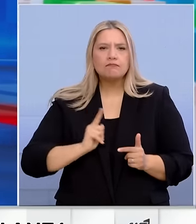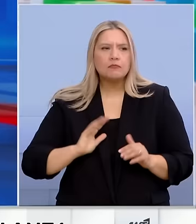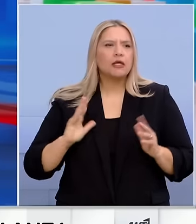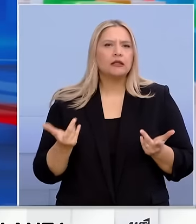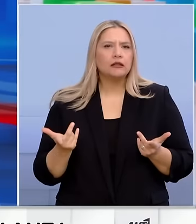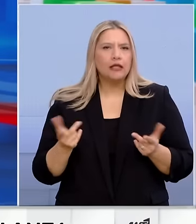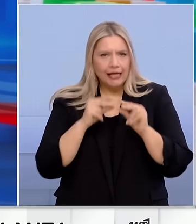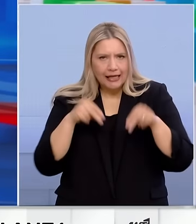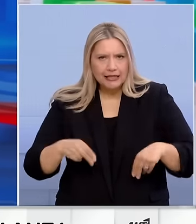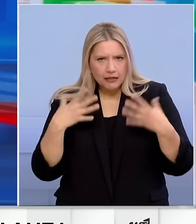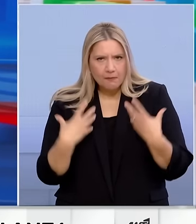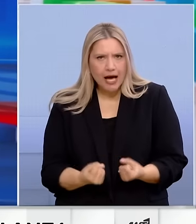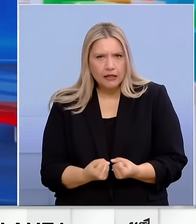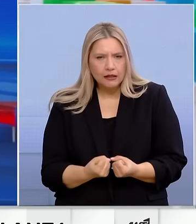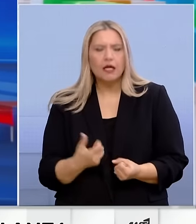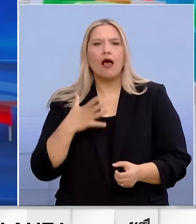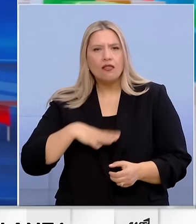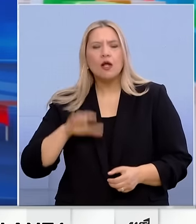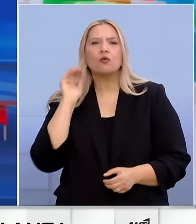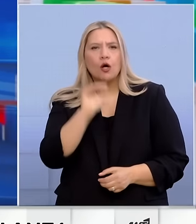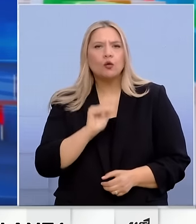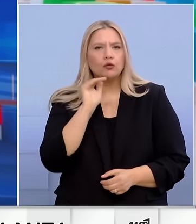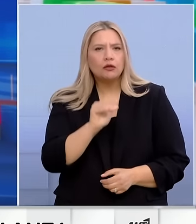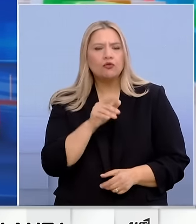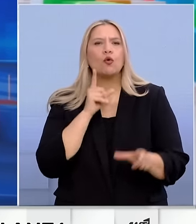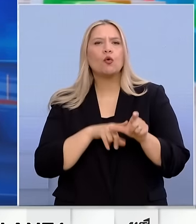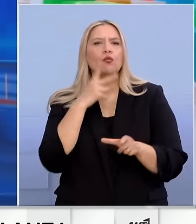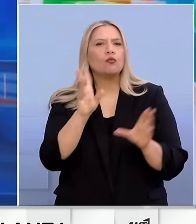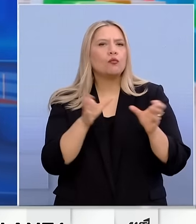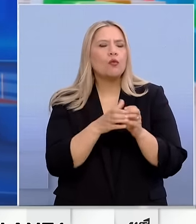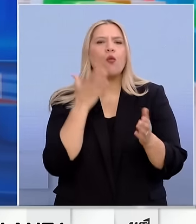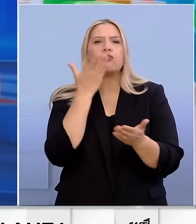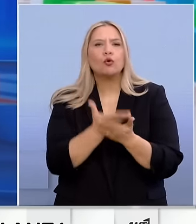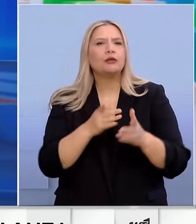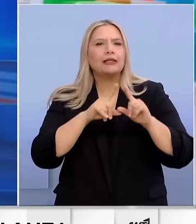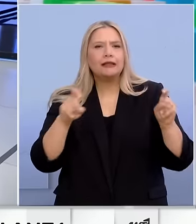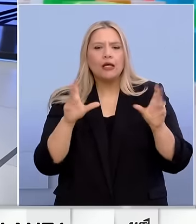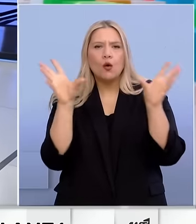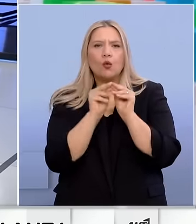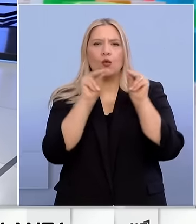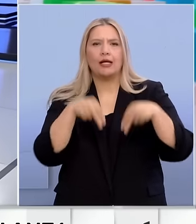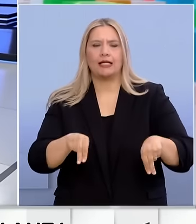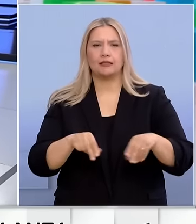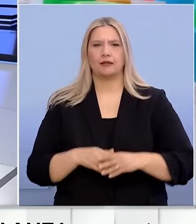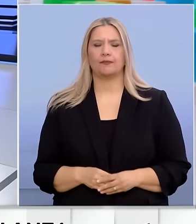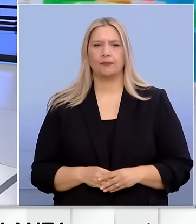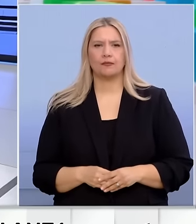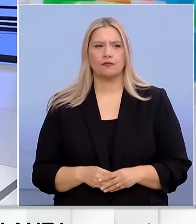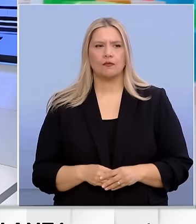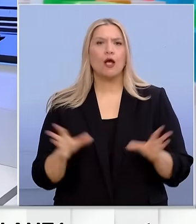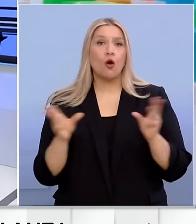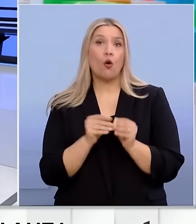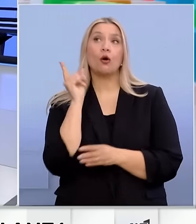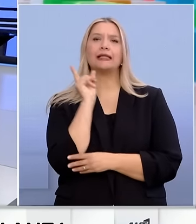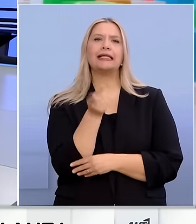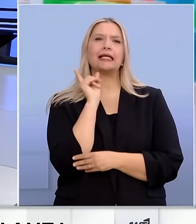διαθέτει τη λύση. Και θέλω να σας ρωτήσω τι προτείνει το ΚΚΕ για τη λύση του προβλήματος. Γιατί η κριτική